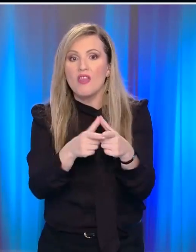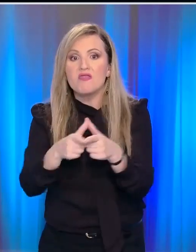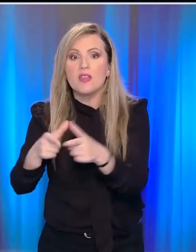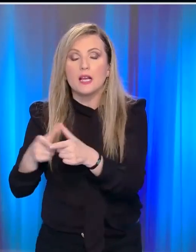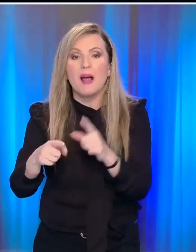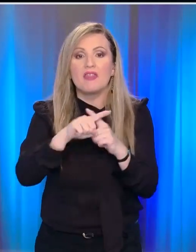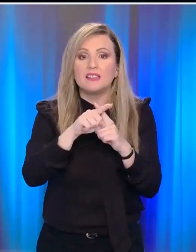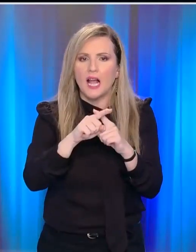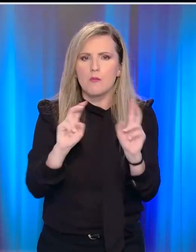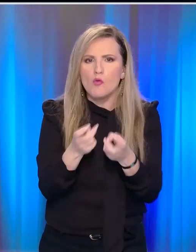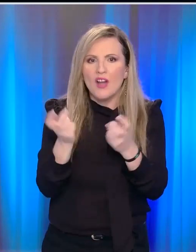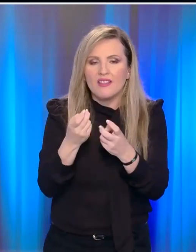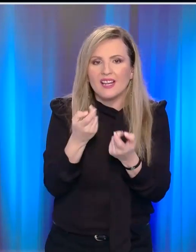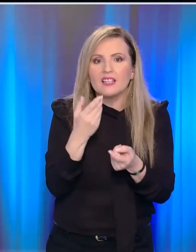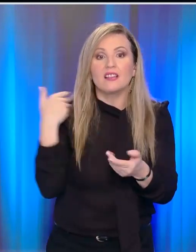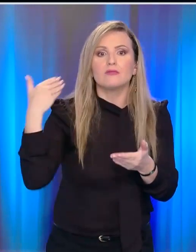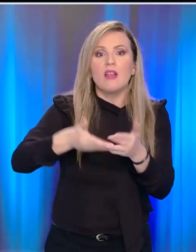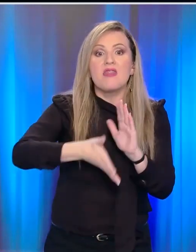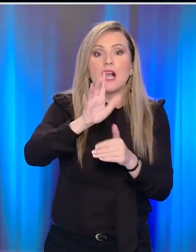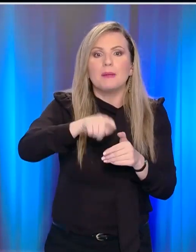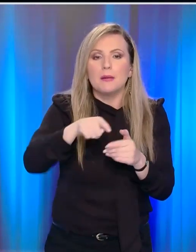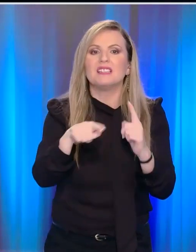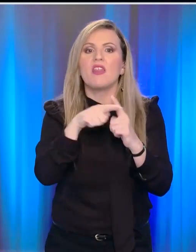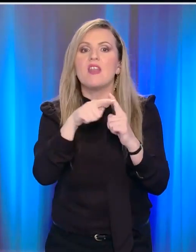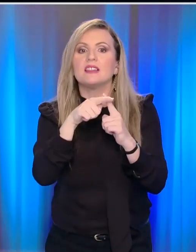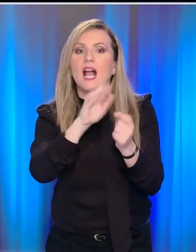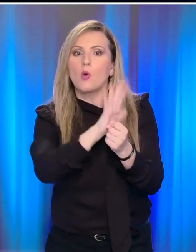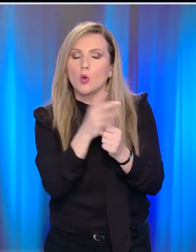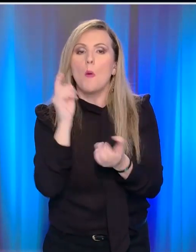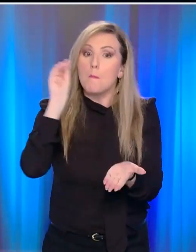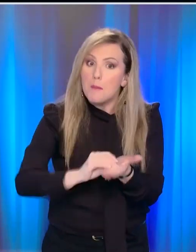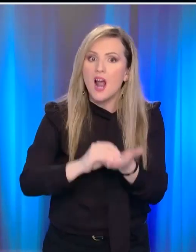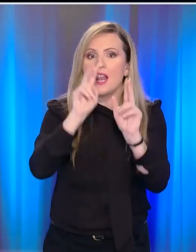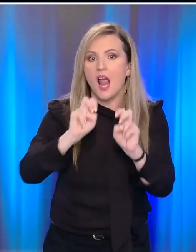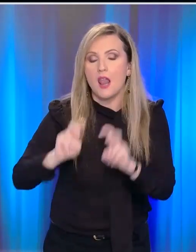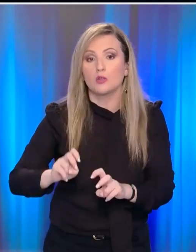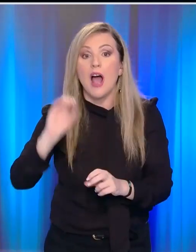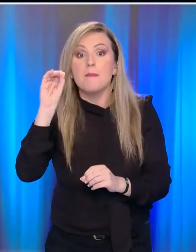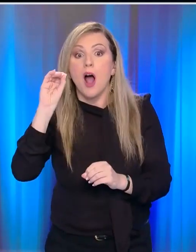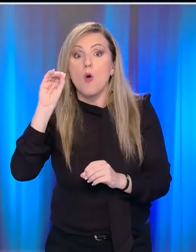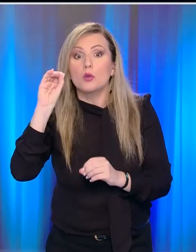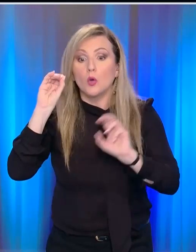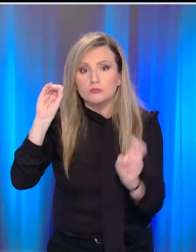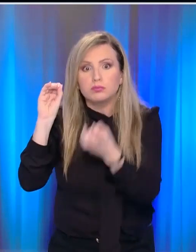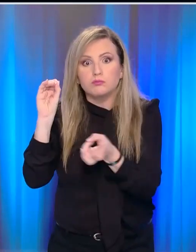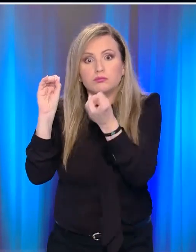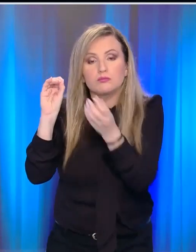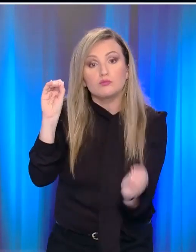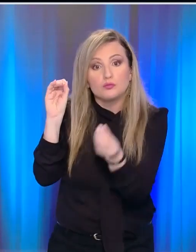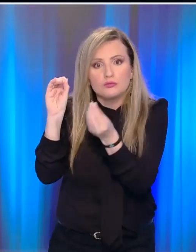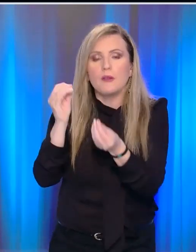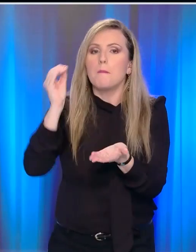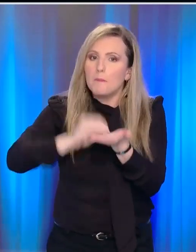βγήκα θετικά από μοριακούς ελέγχους το τελευταίο δεκαπενθήμερο και σε περίπτωση ανείχνευσης κρουσμάτων με το ελόγος τέλεχος θα πραγματοποιηθεί η νέα